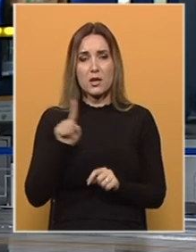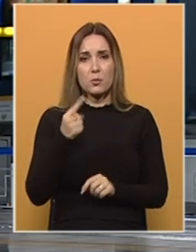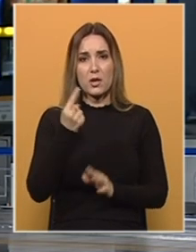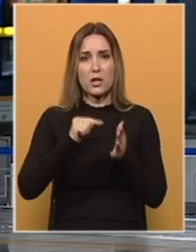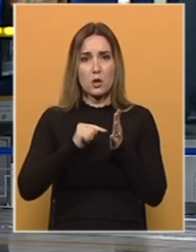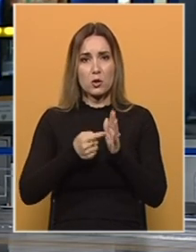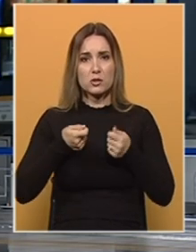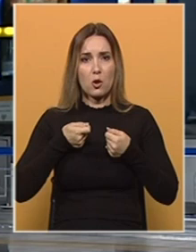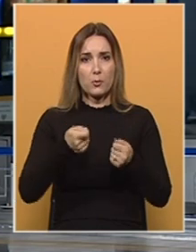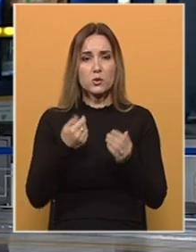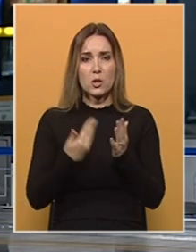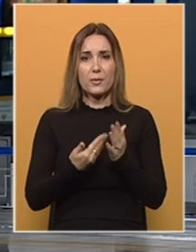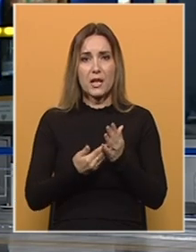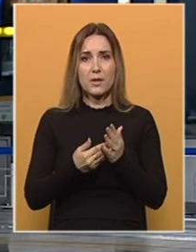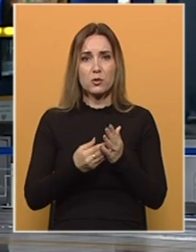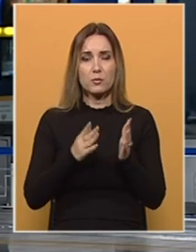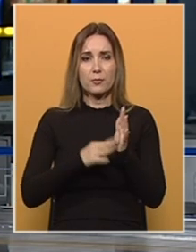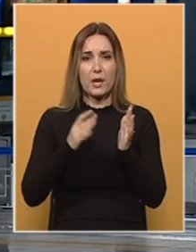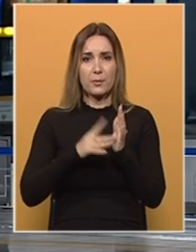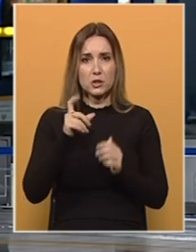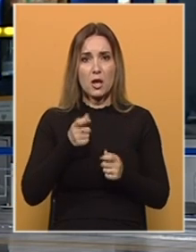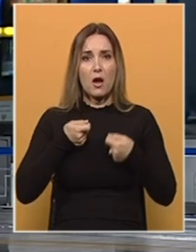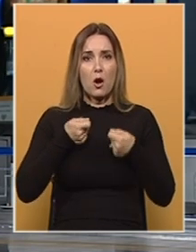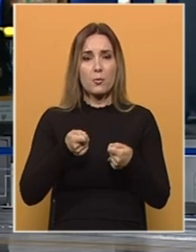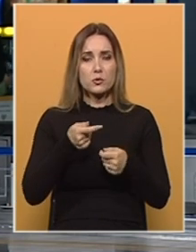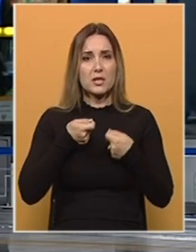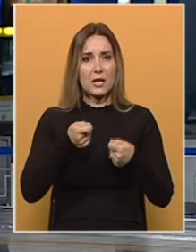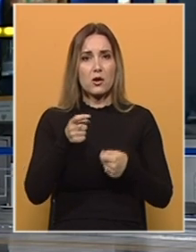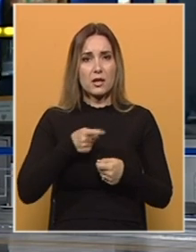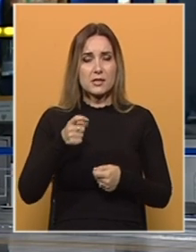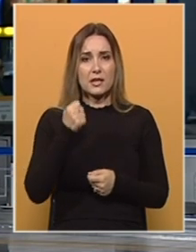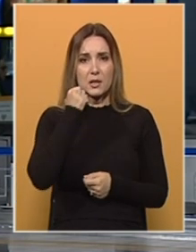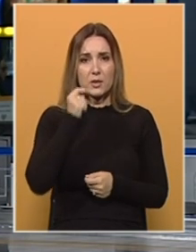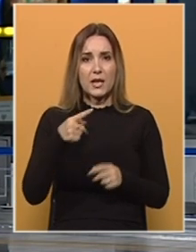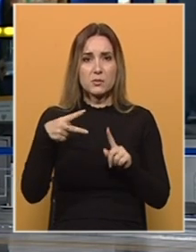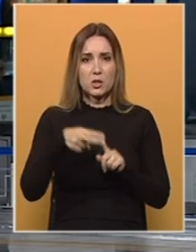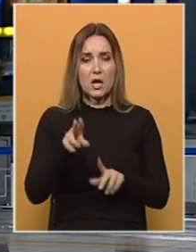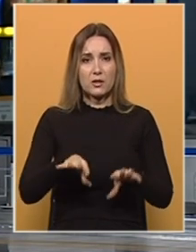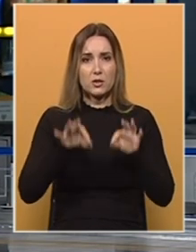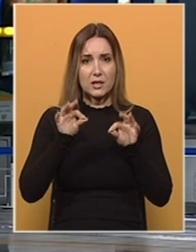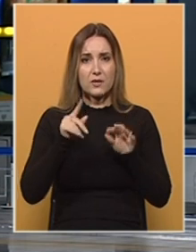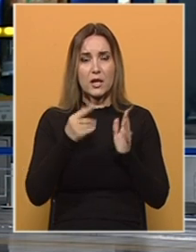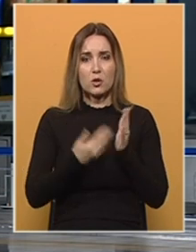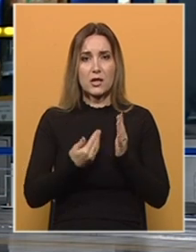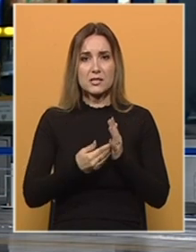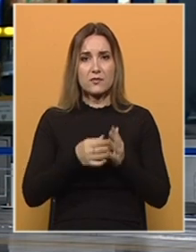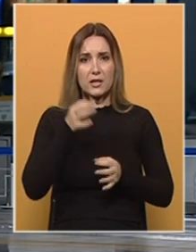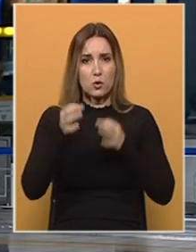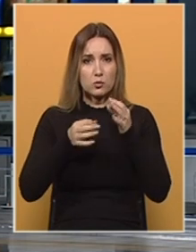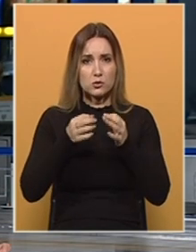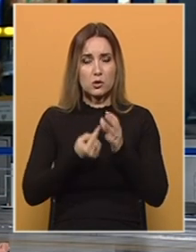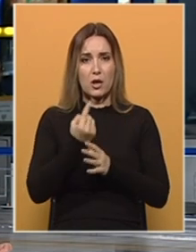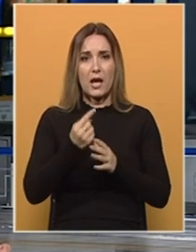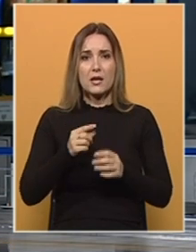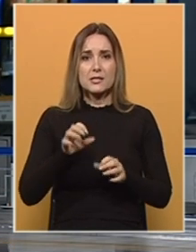jednoj točki optužnice u predmetu Dženan Memić. Optuženi se terete za organizirani kriminali, iskriječavanje, otkrivanje i dokazivanje uzroka